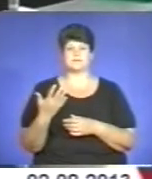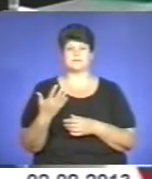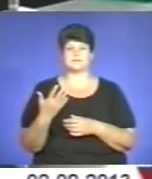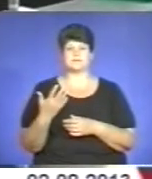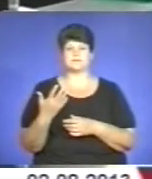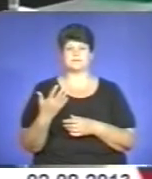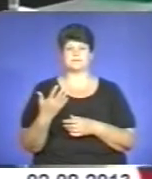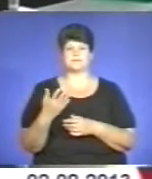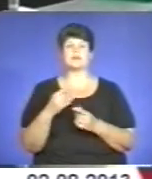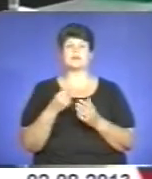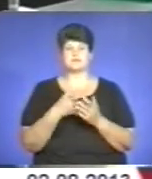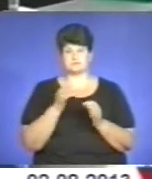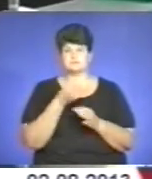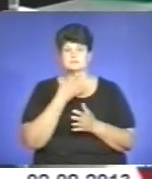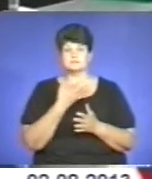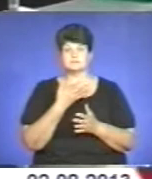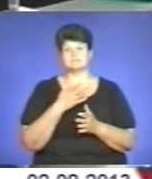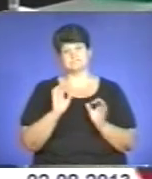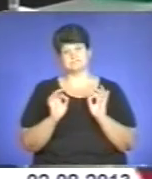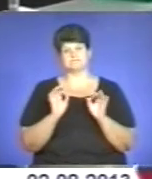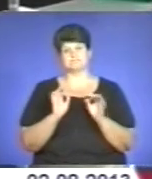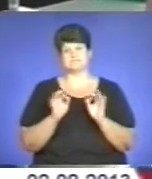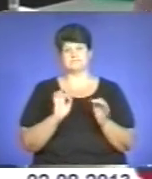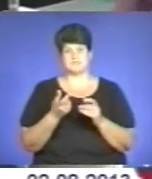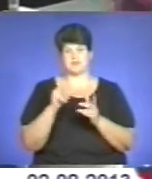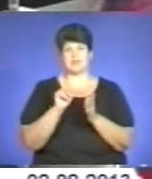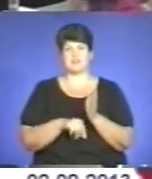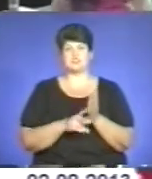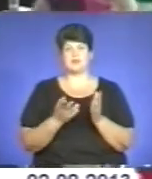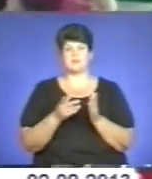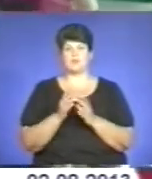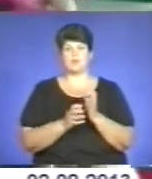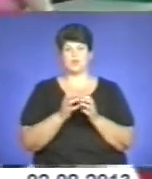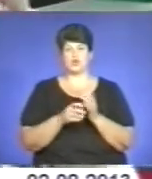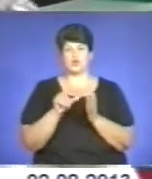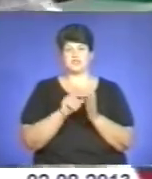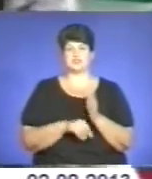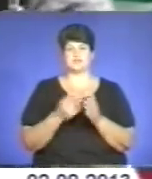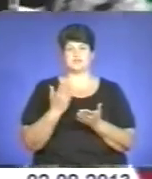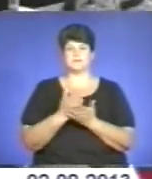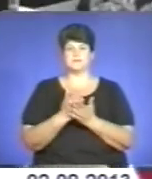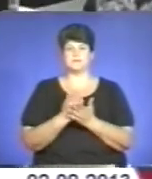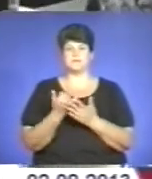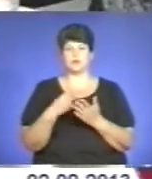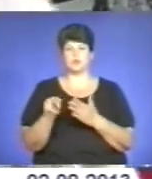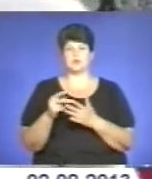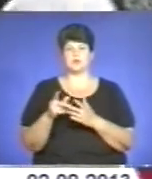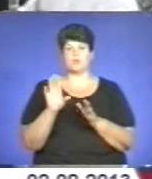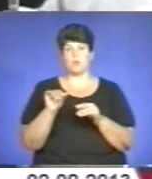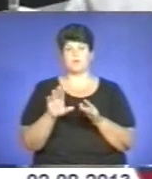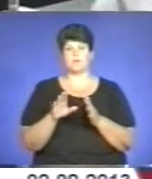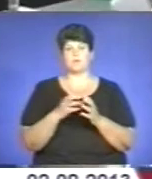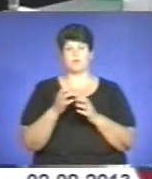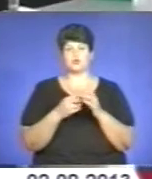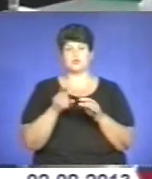ціни? Ну, я знаю. Та вроді влаштовують. Зараз ціни дешеві, помідори дешеві стали. Але треба зараз купити, бо пізніше помідори закінчуються